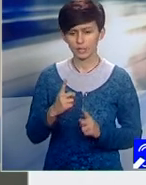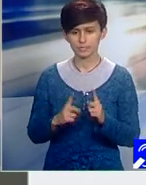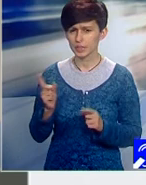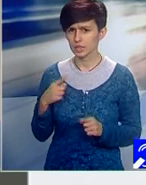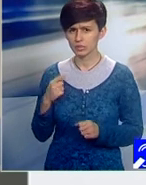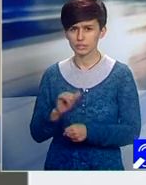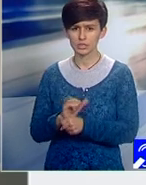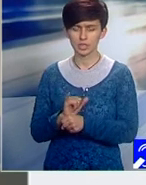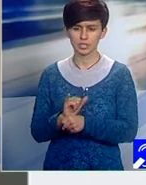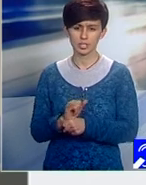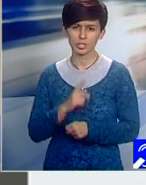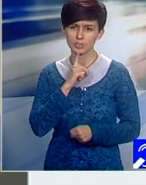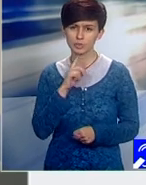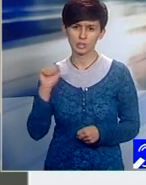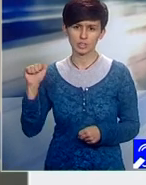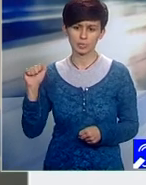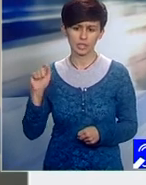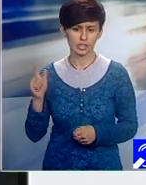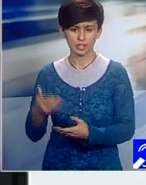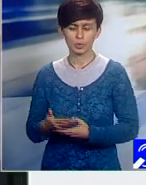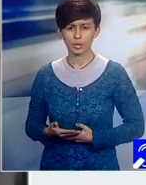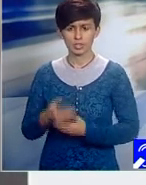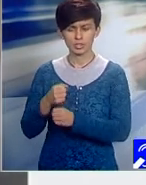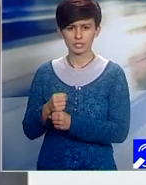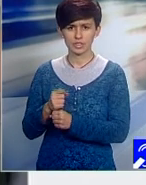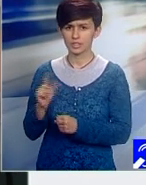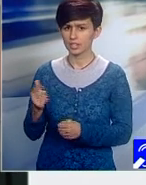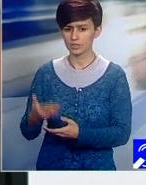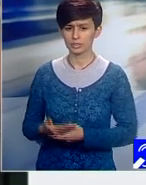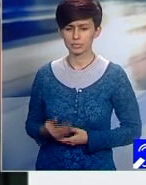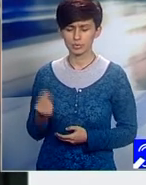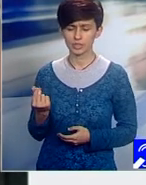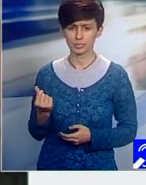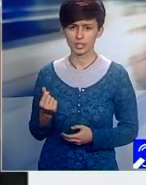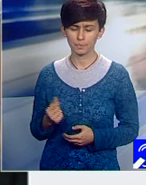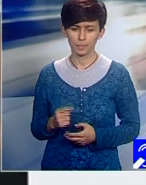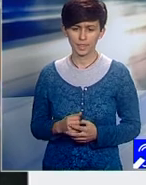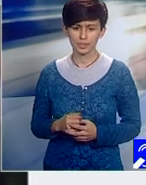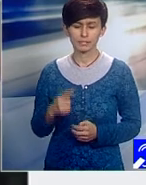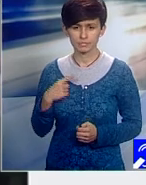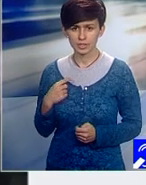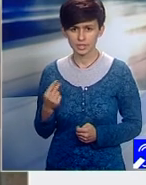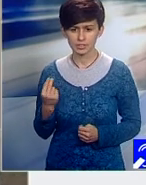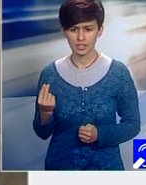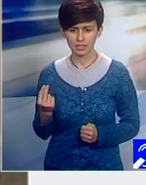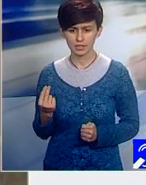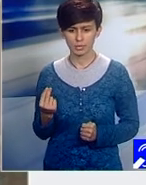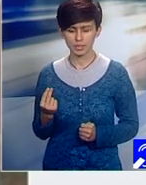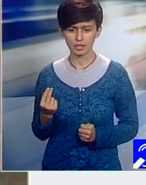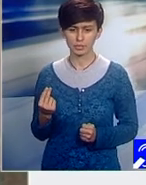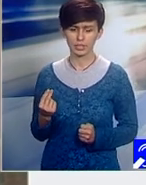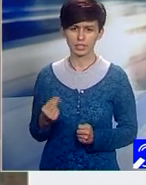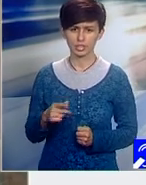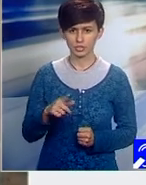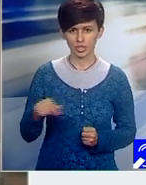numit de partid, nu o să primesc finanțare, nu o să primesc bani și atunci nu-i mai bine. Mai bine e așa și ați